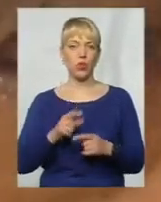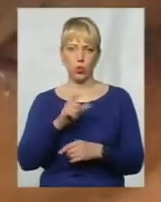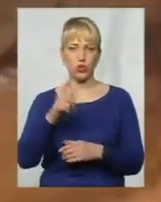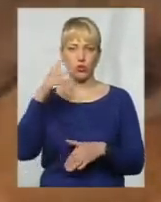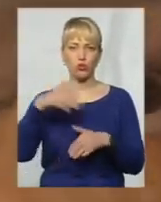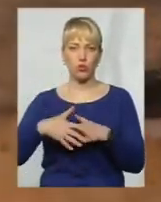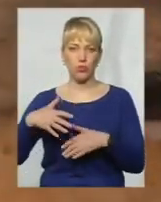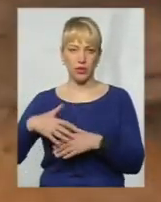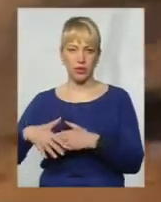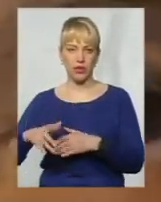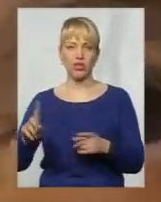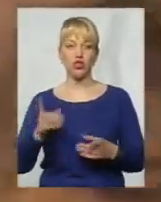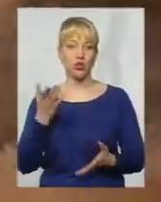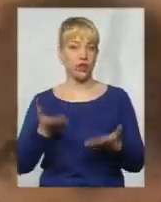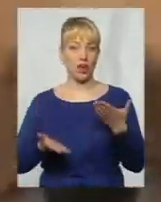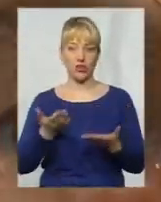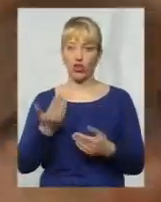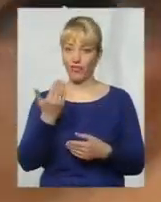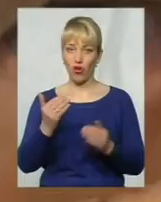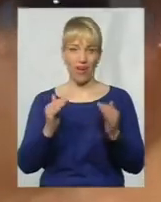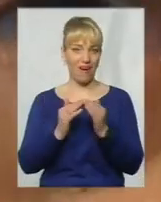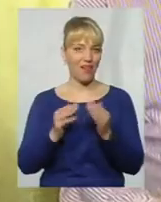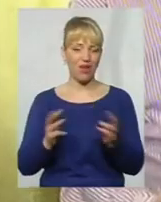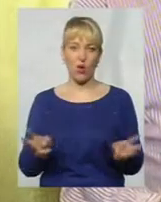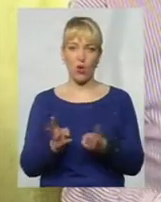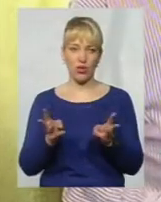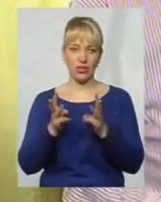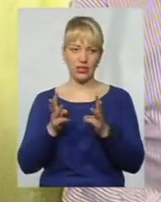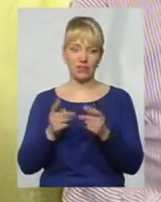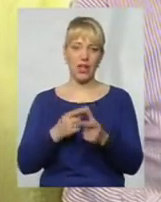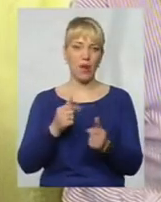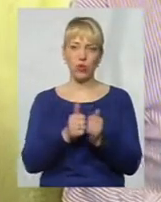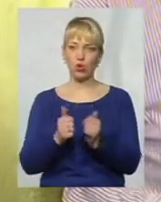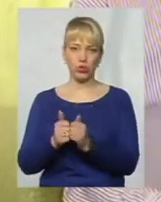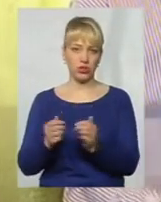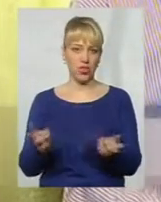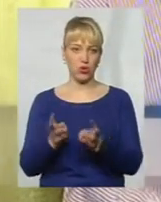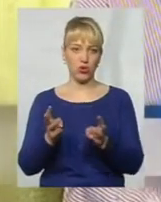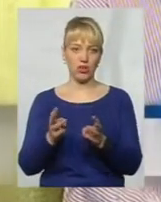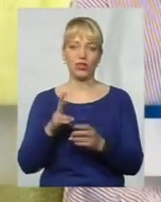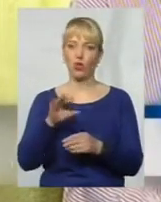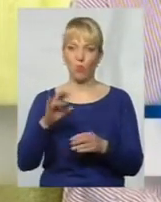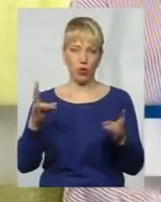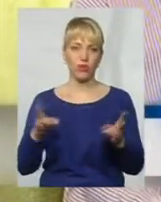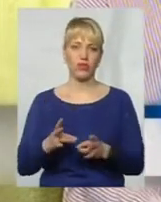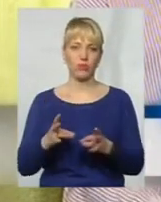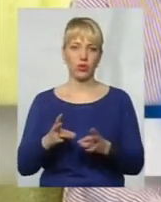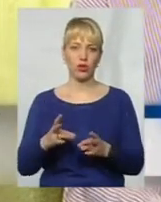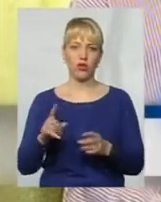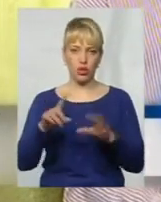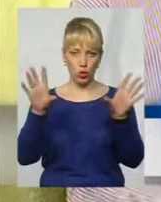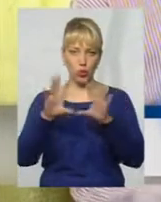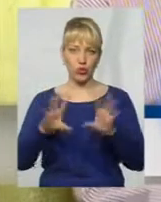розуміли, що якщо твоя хата горить, або сусіда горить, то потрібно її тушити.